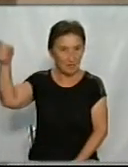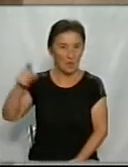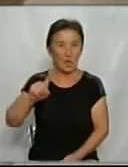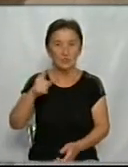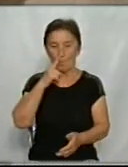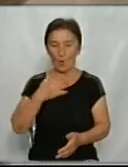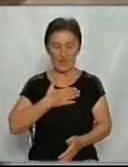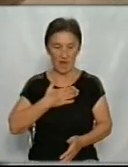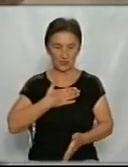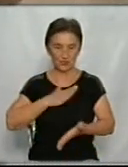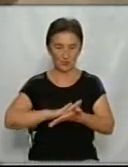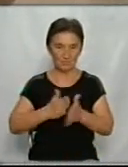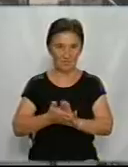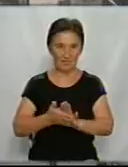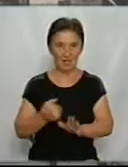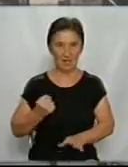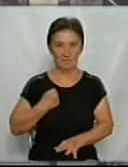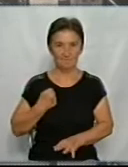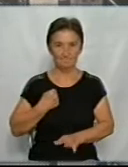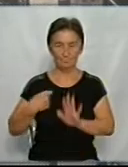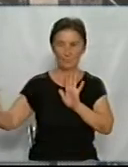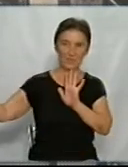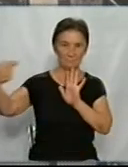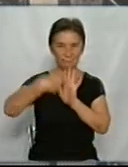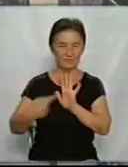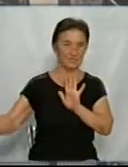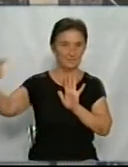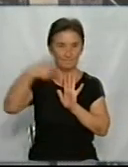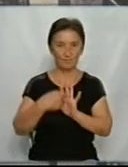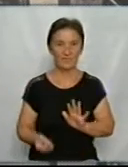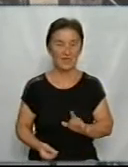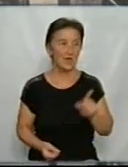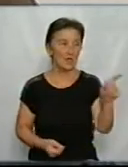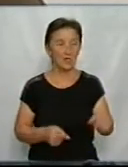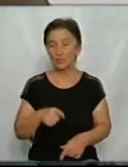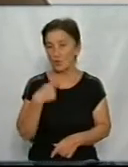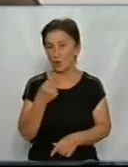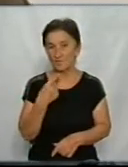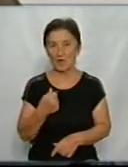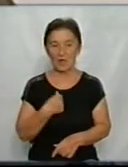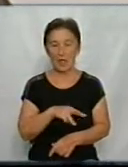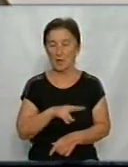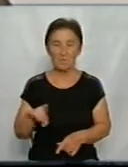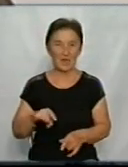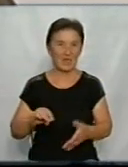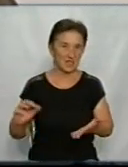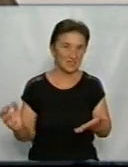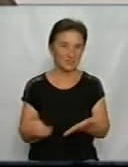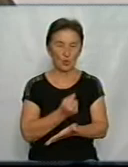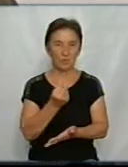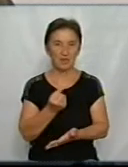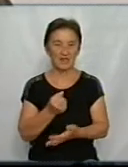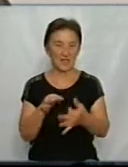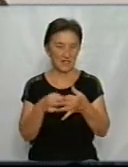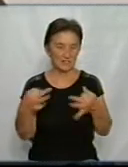по нашим позиціям, наші військові. Про незалежність України її ровесник говорить так. Ми здобули незалежність для України